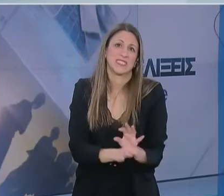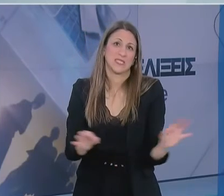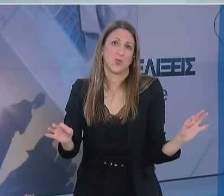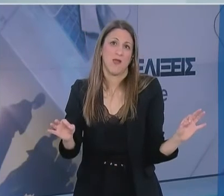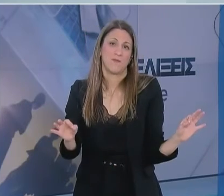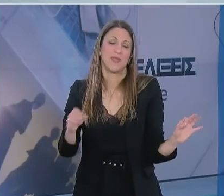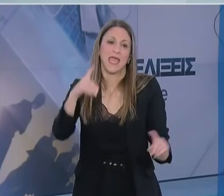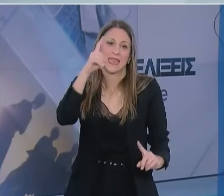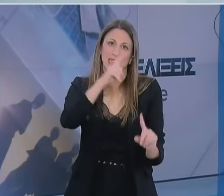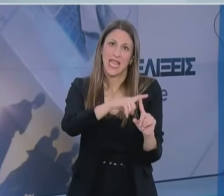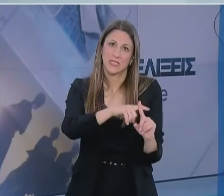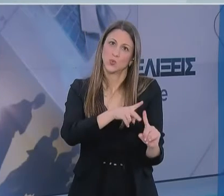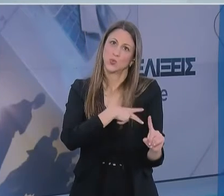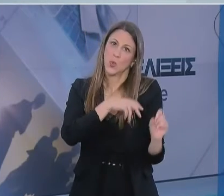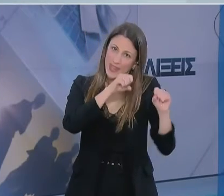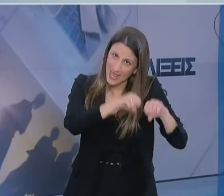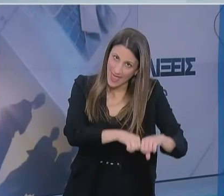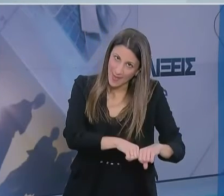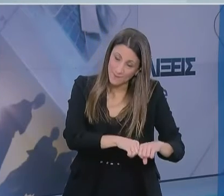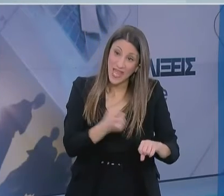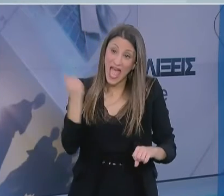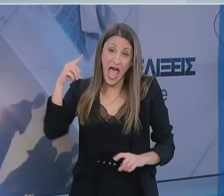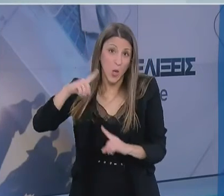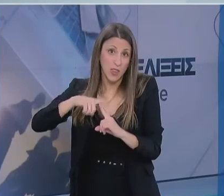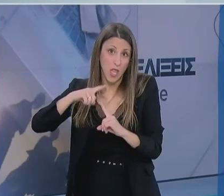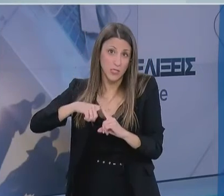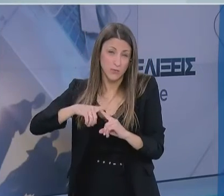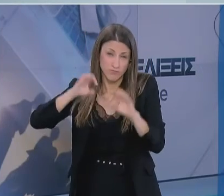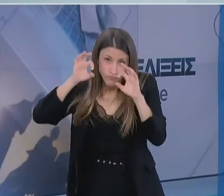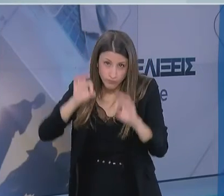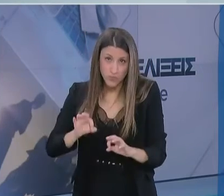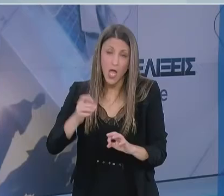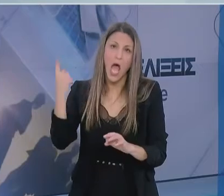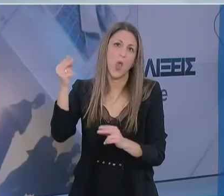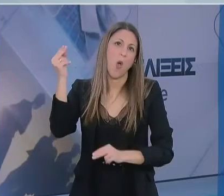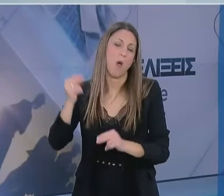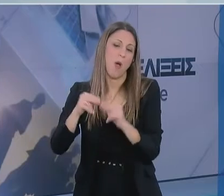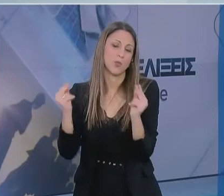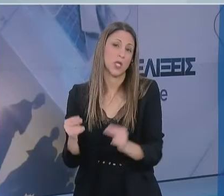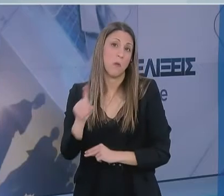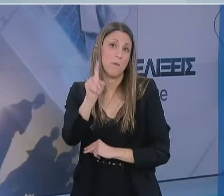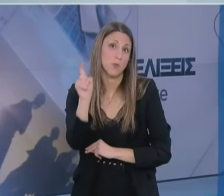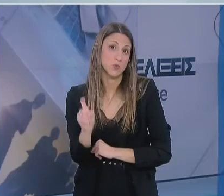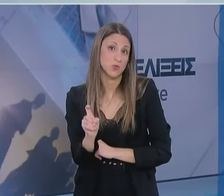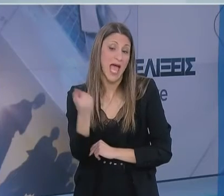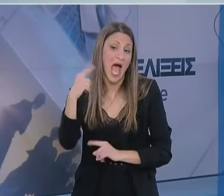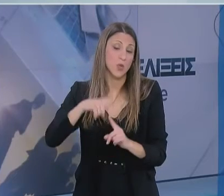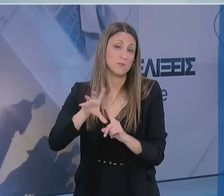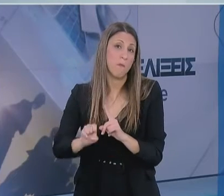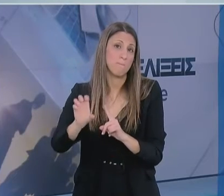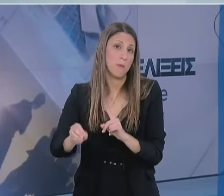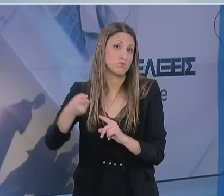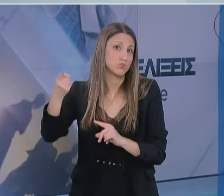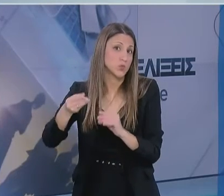την αξιοπιστία του τεστ που χρησιμοποιήθηκε. Μπορεί άλλο τεστ με καλύτερη ακρίβεια να δίνει άλλα αποτελέσματα και να ανήχνευε περισσότερο τους θετικούς.